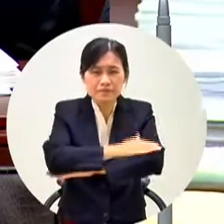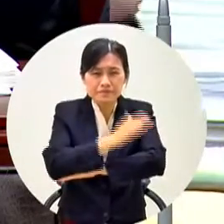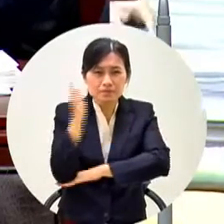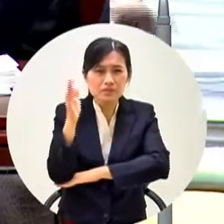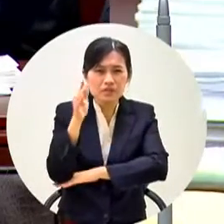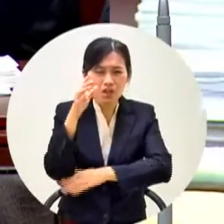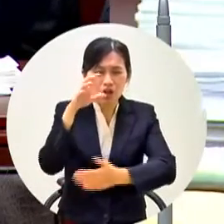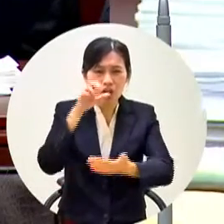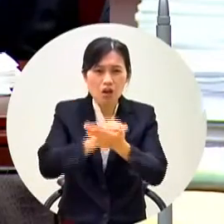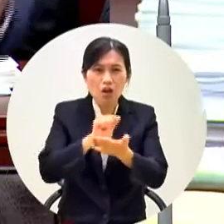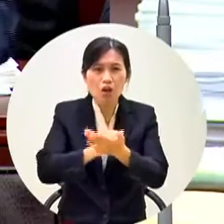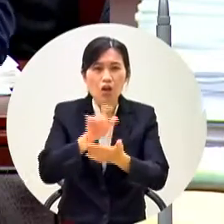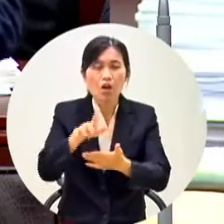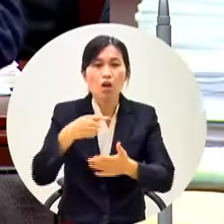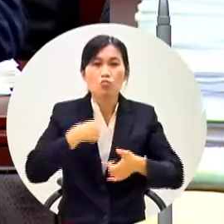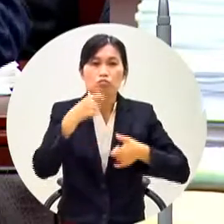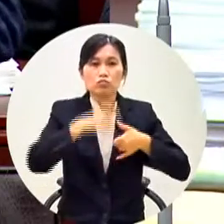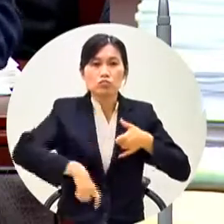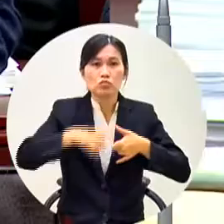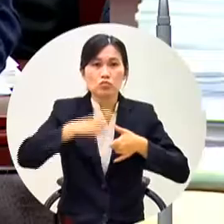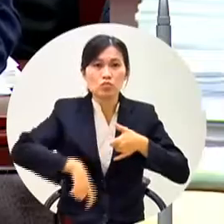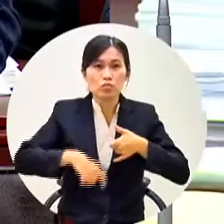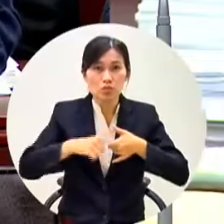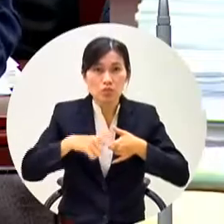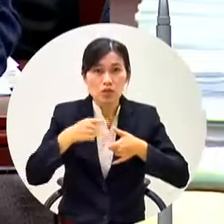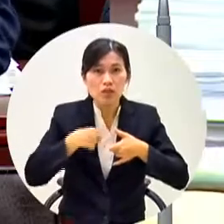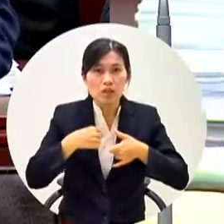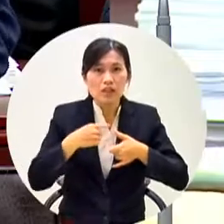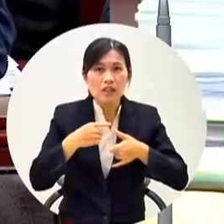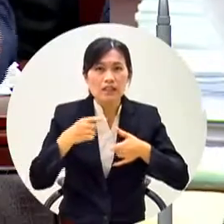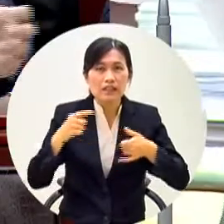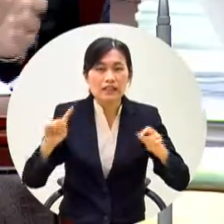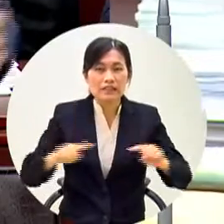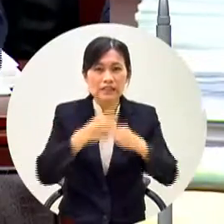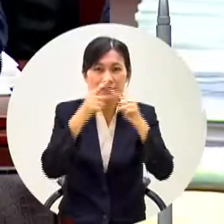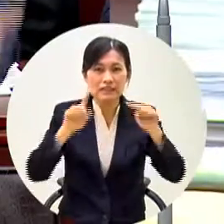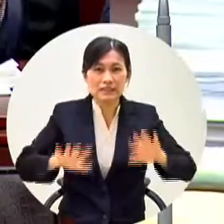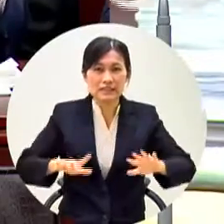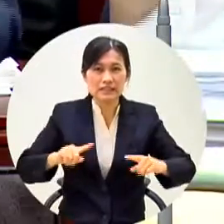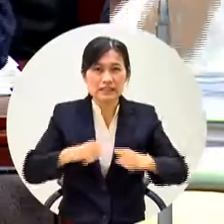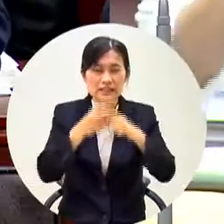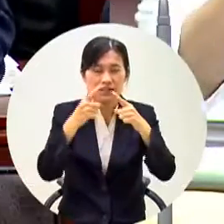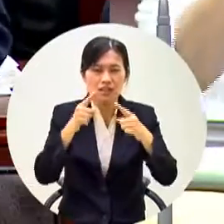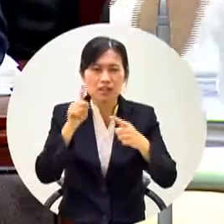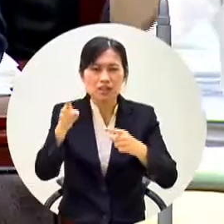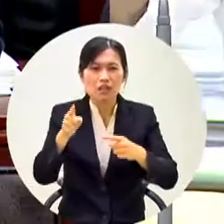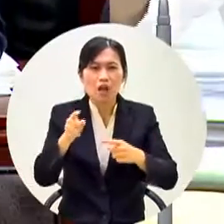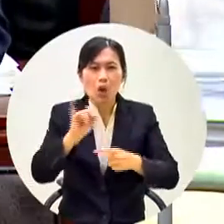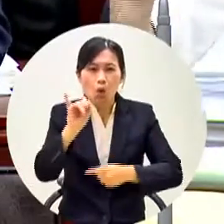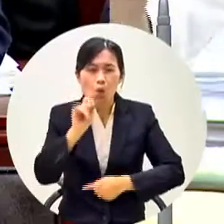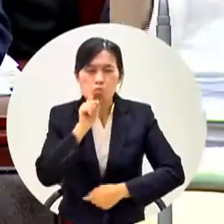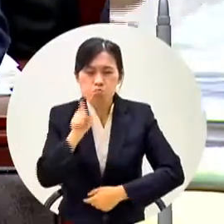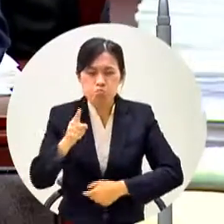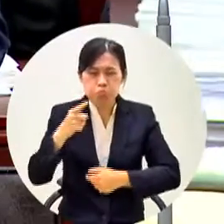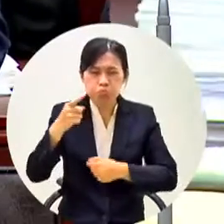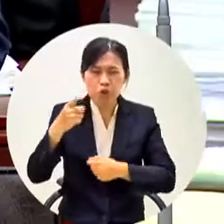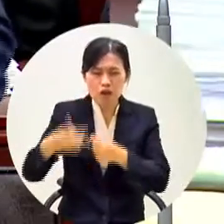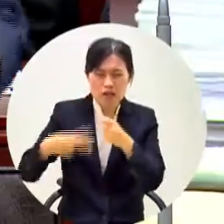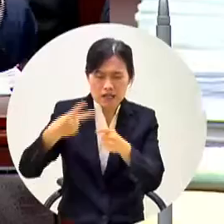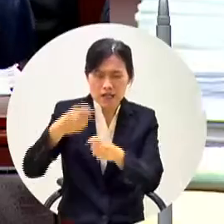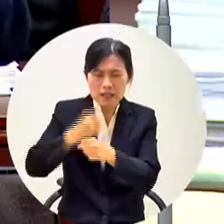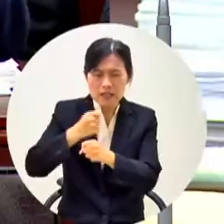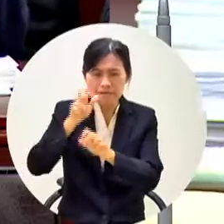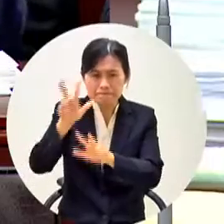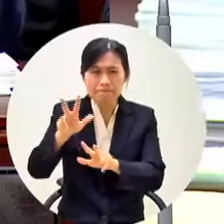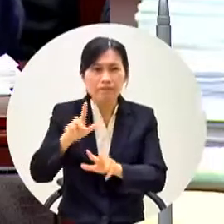報紙像我個人這是報紙出來的個人的很多新聞就有很多媒體假新聞的事情是非常